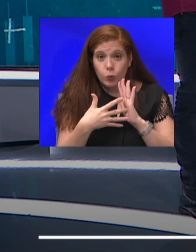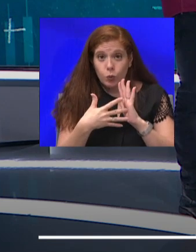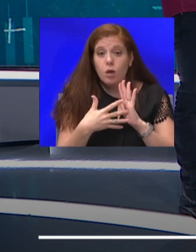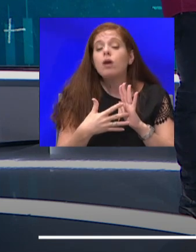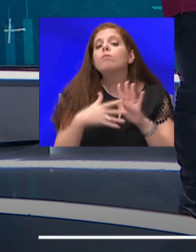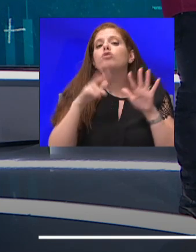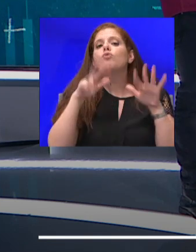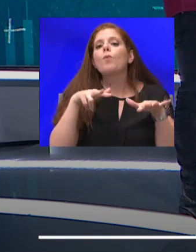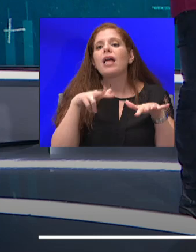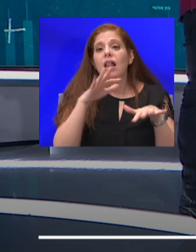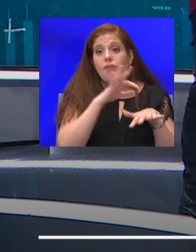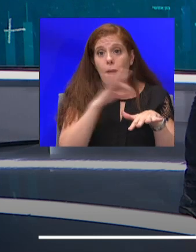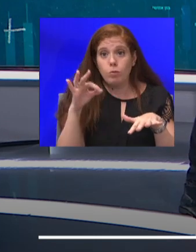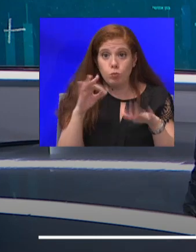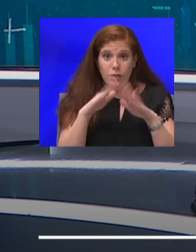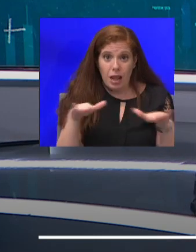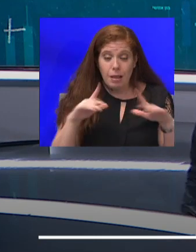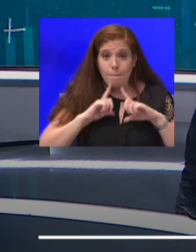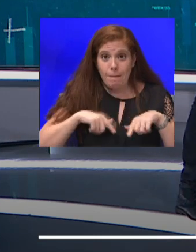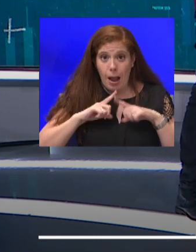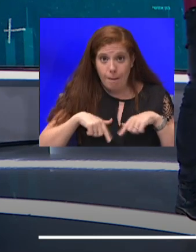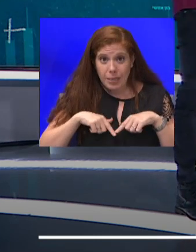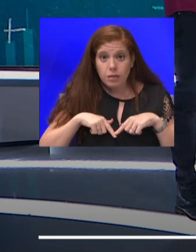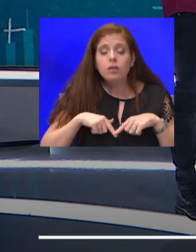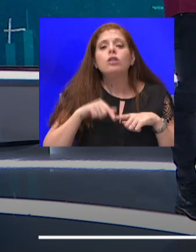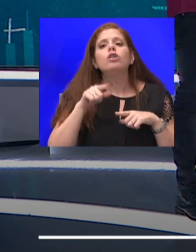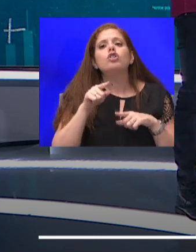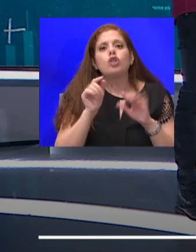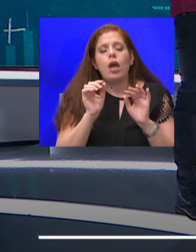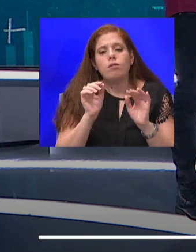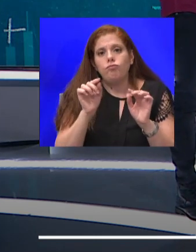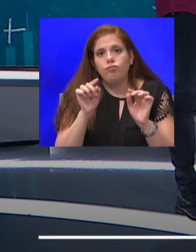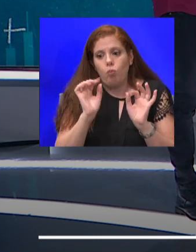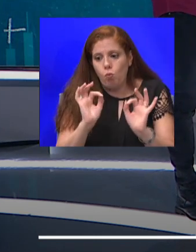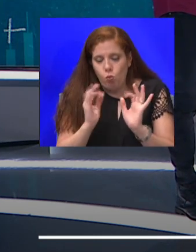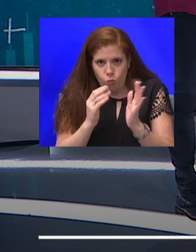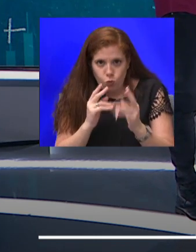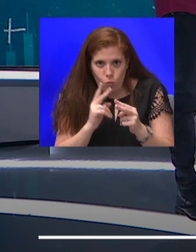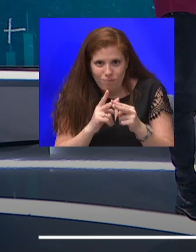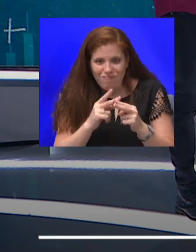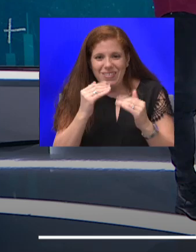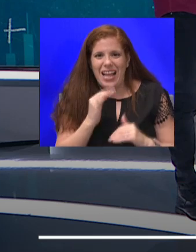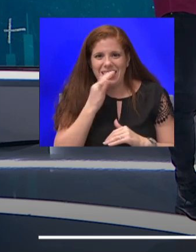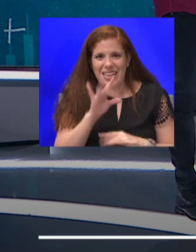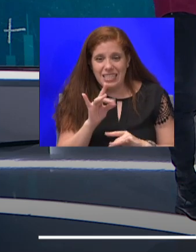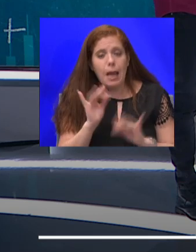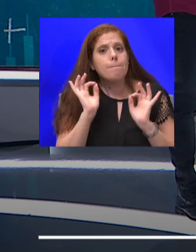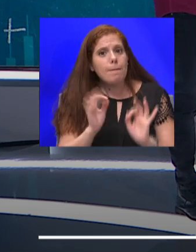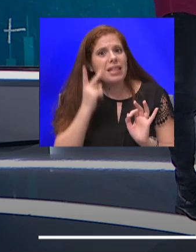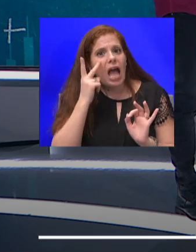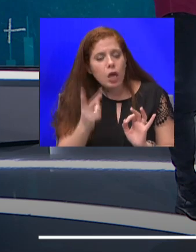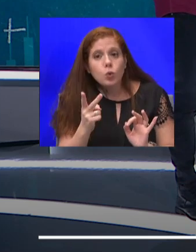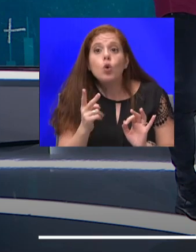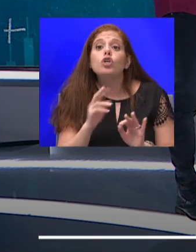במקאבי, שאומטו מתחת לגיל 10, שאומטו על ידי PCR. באמת ראינו שרק ב-2, 250,